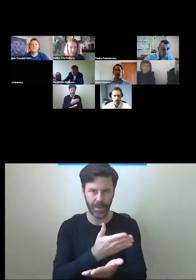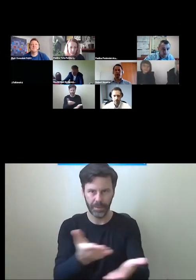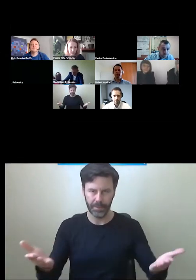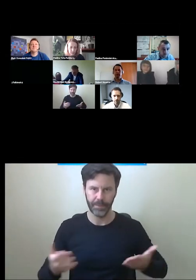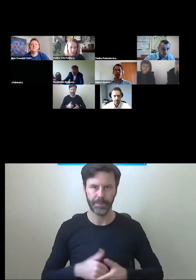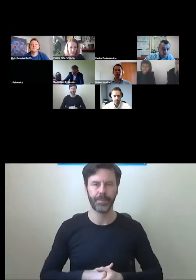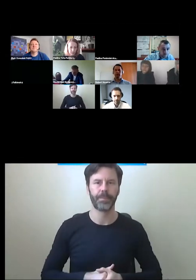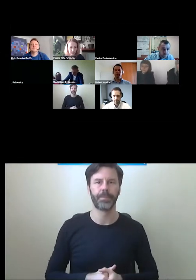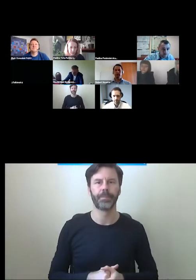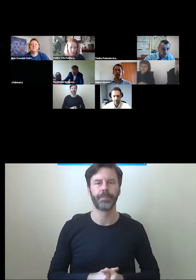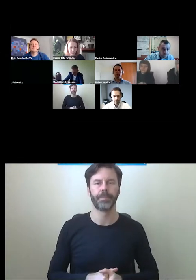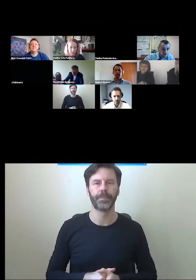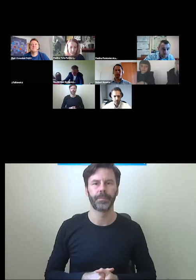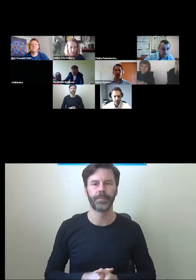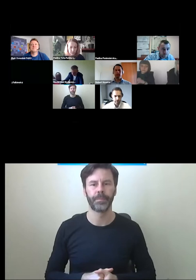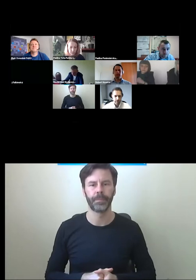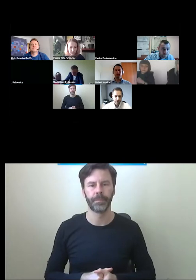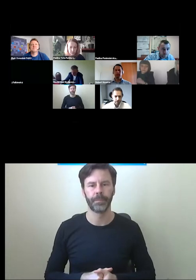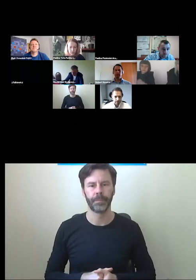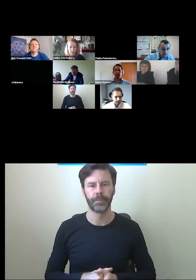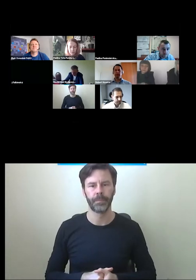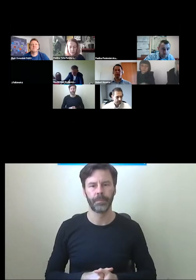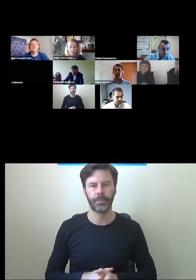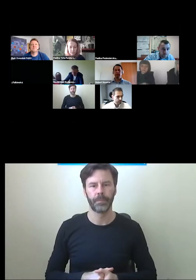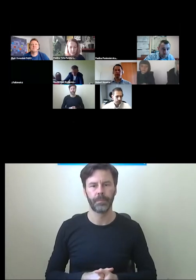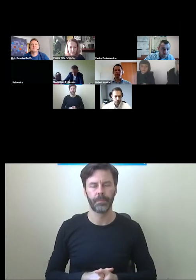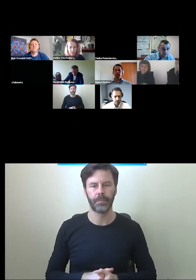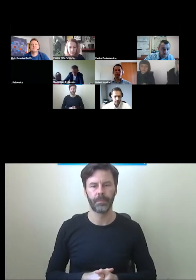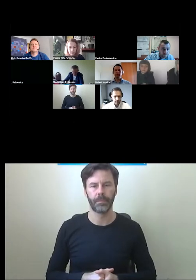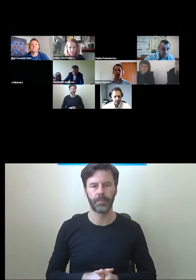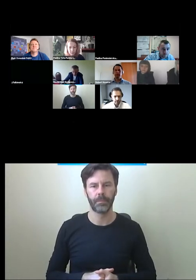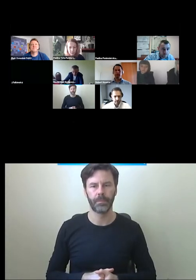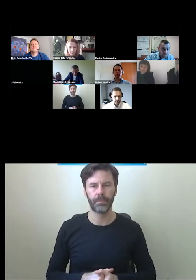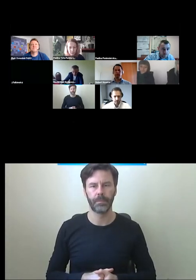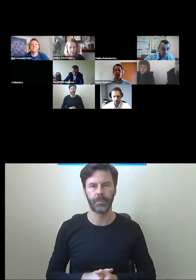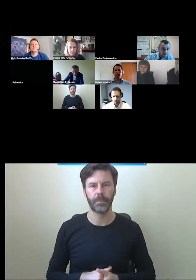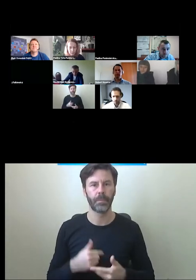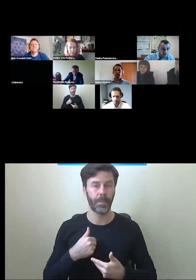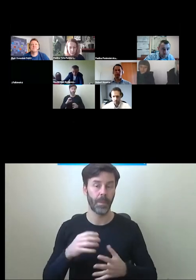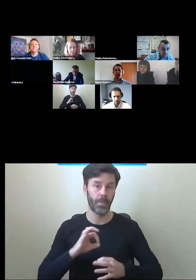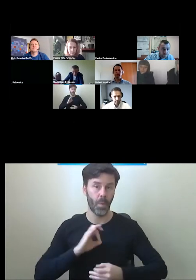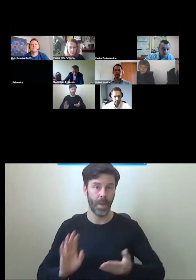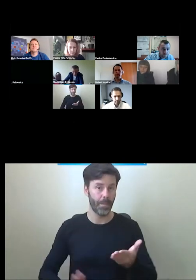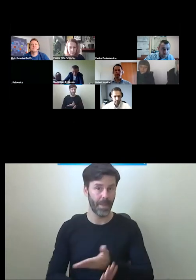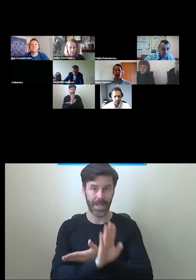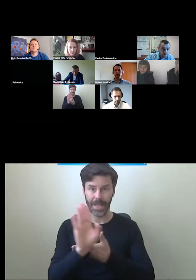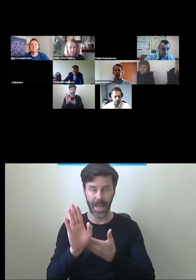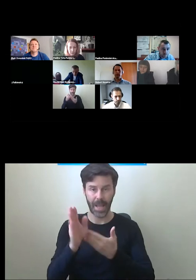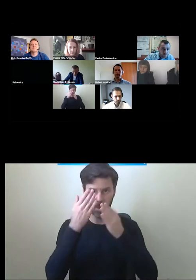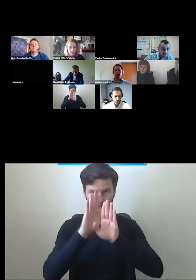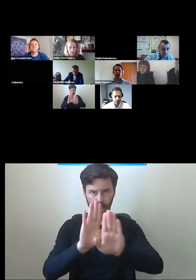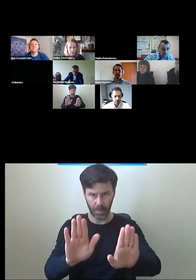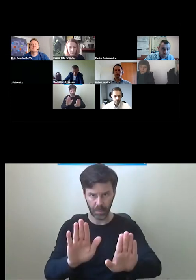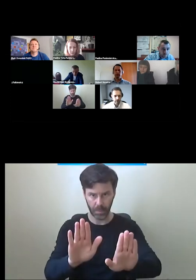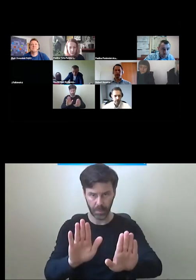taką sytuację. Ja zaczynając z moją prezentację, chciałbym, mogę